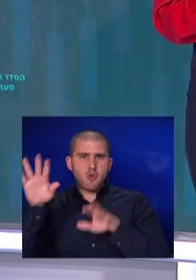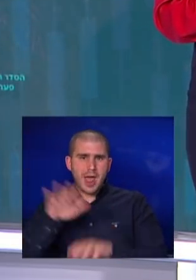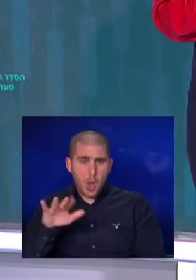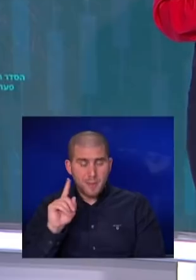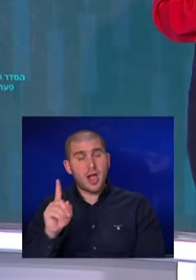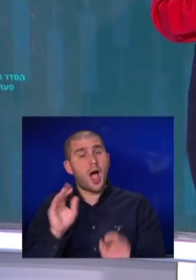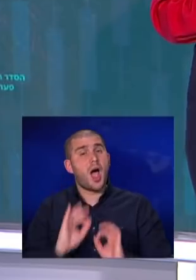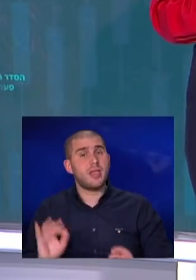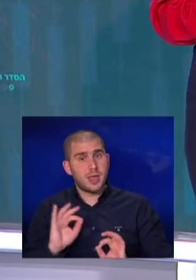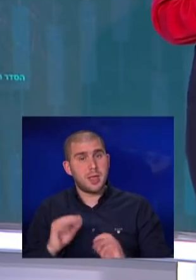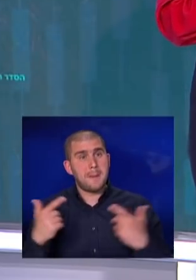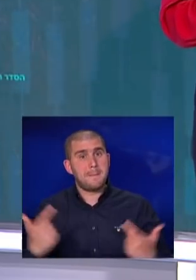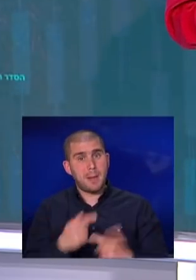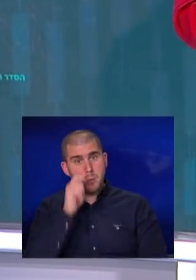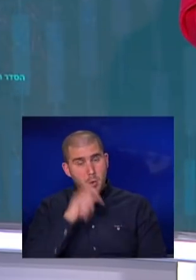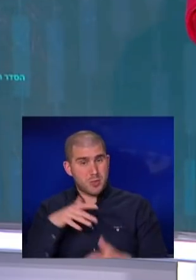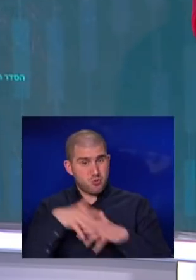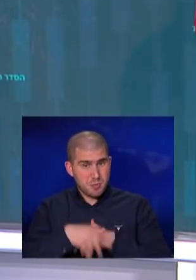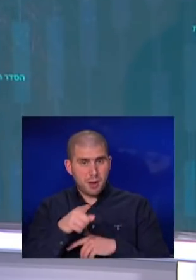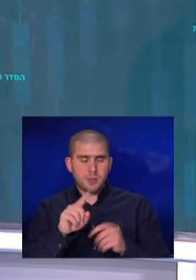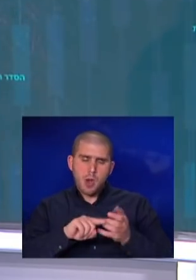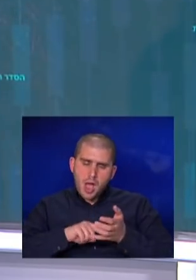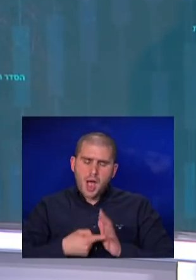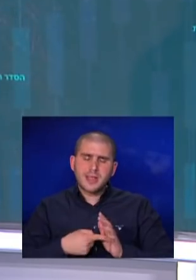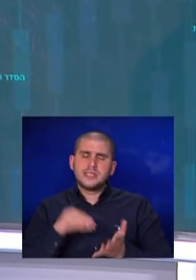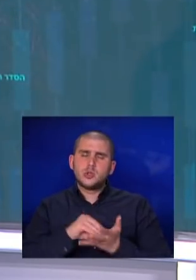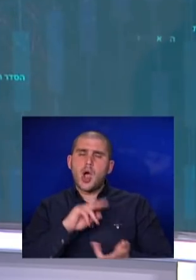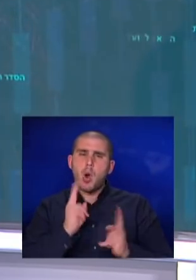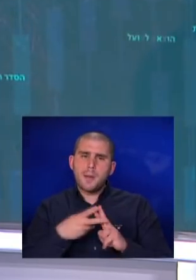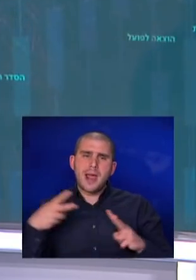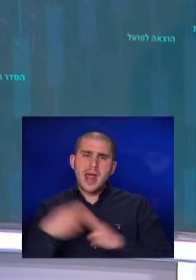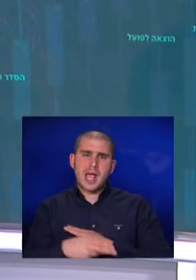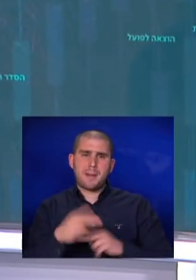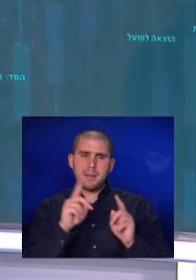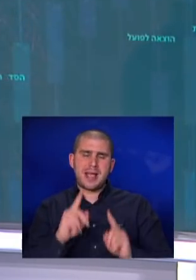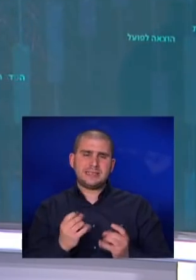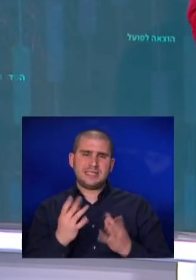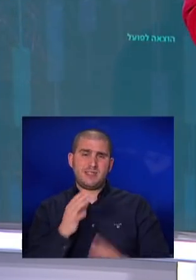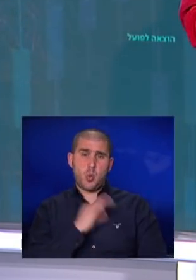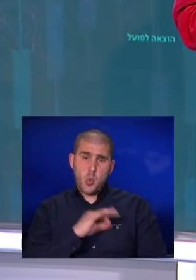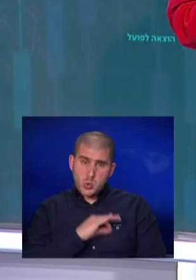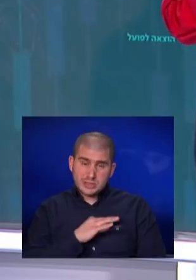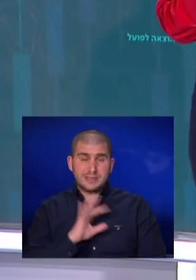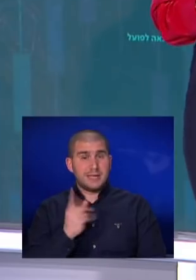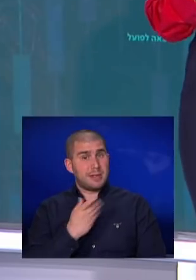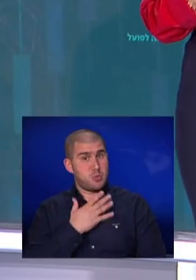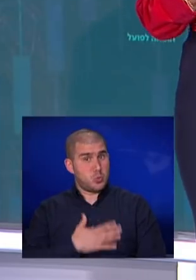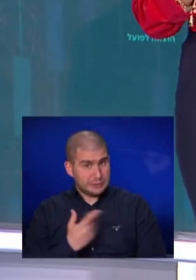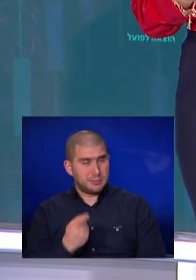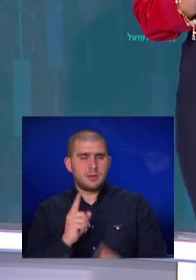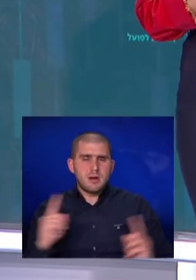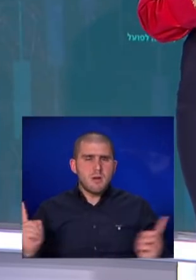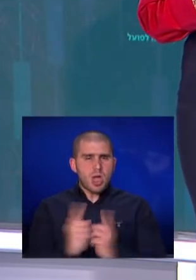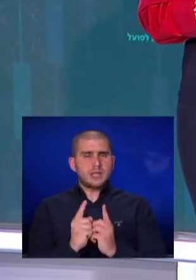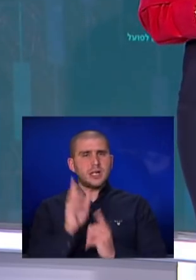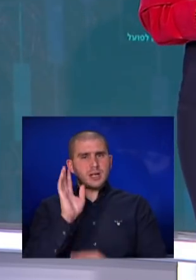ועדיין, מה שהמלחמה באוקראינה עושה זה לחדד את הצורך העולמי בגמילה מגז טבעי רוסי. ובכלל, אם תרצו, מקצר עוד